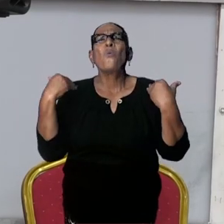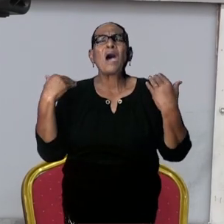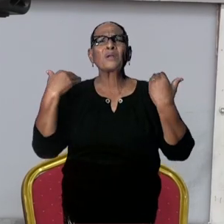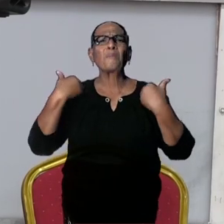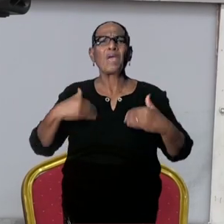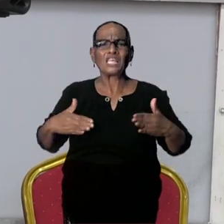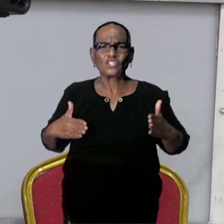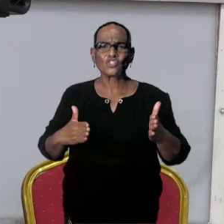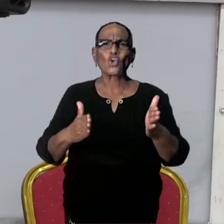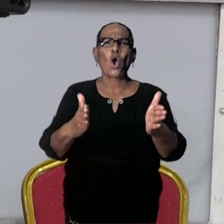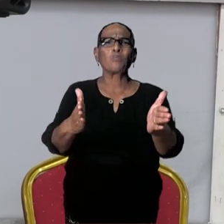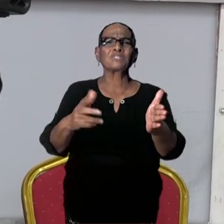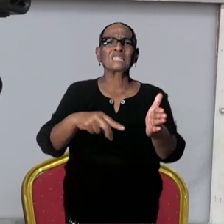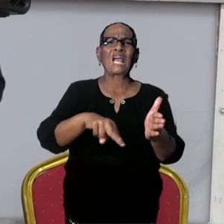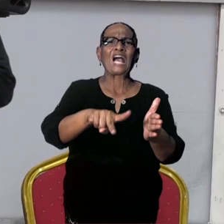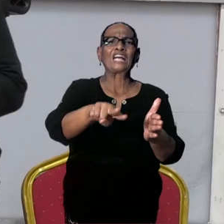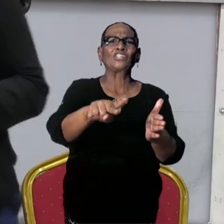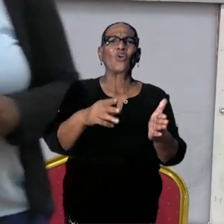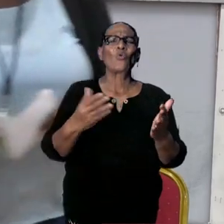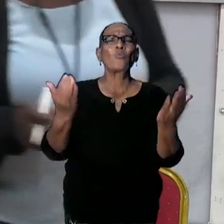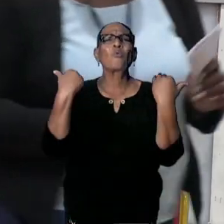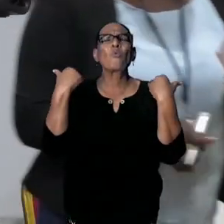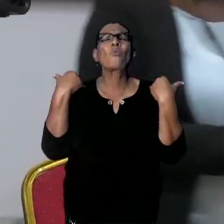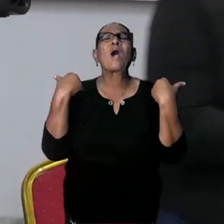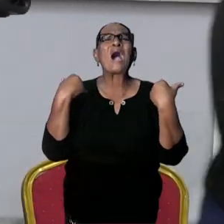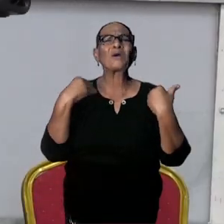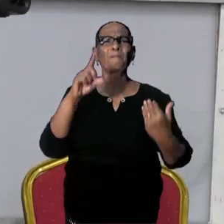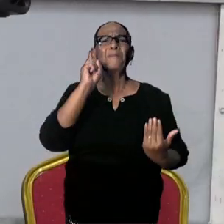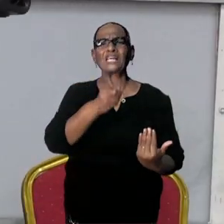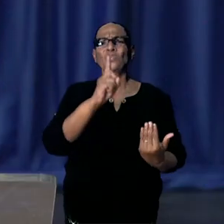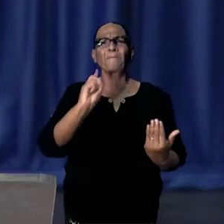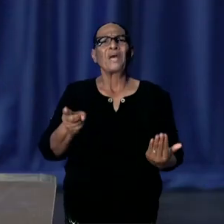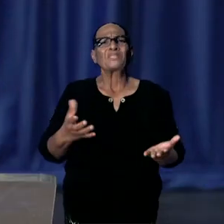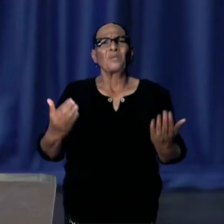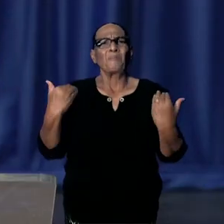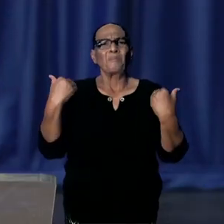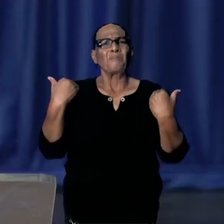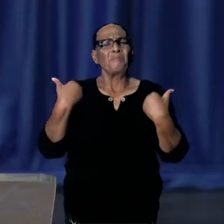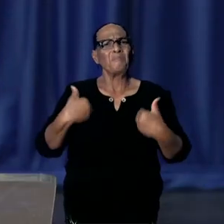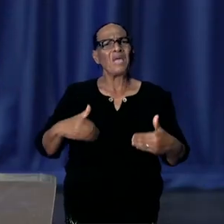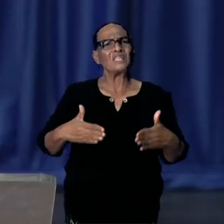Ondanks de vele waarschuwingen. Dank u wel. Meneer Pinas.